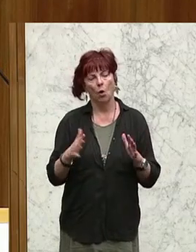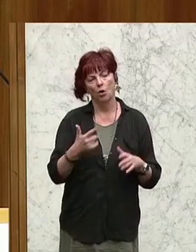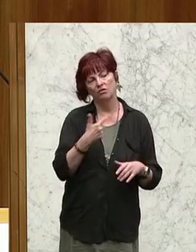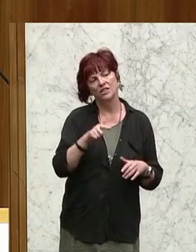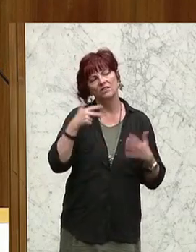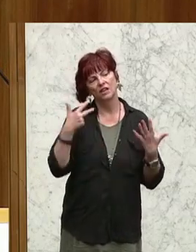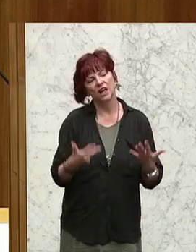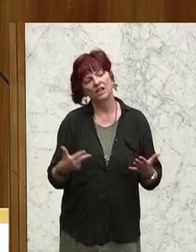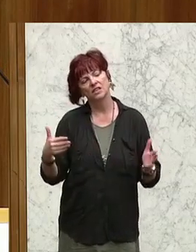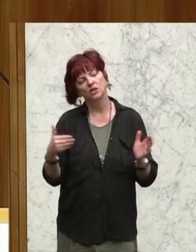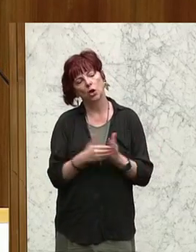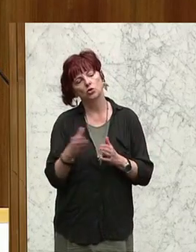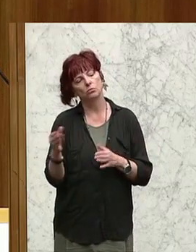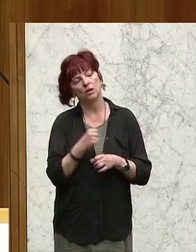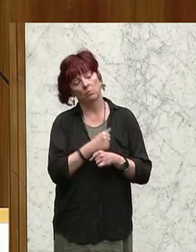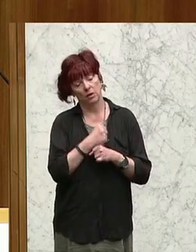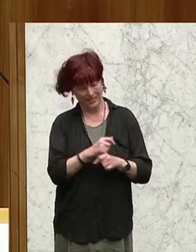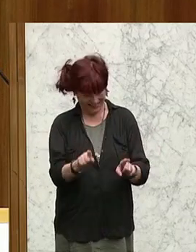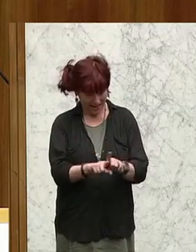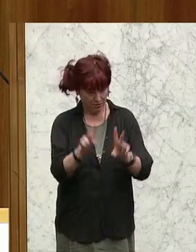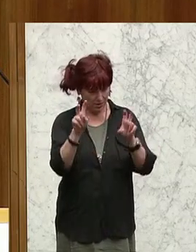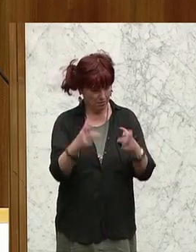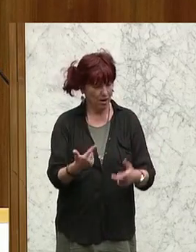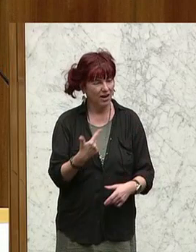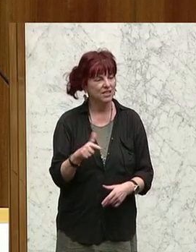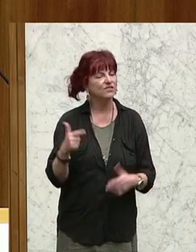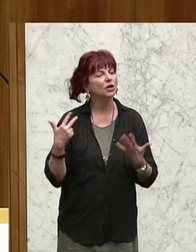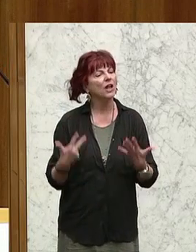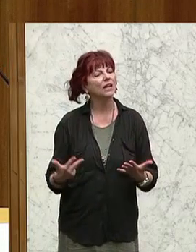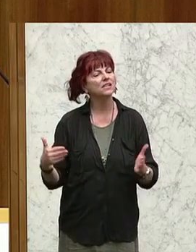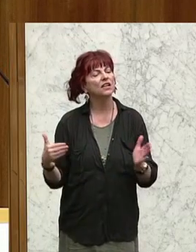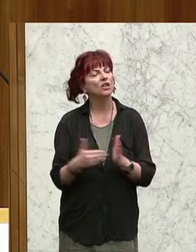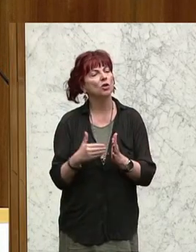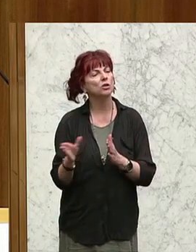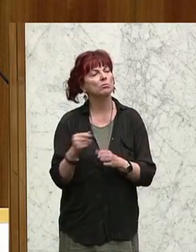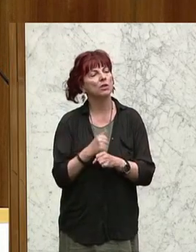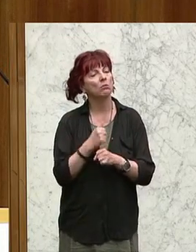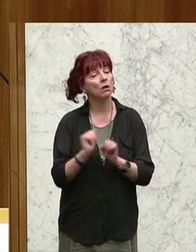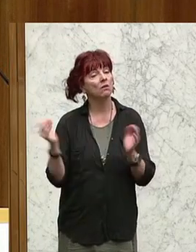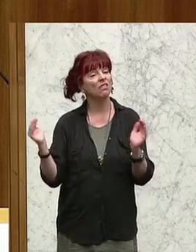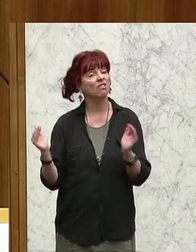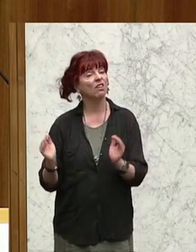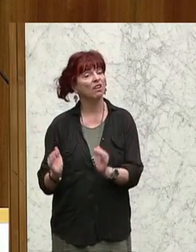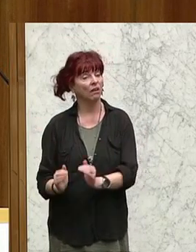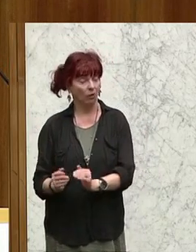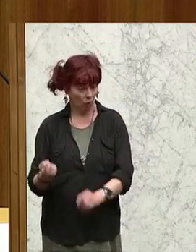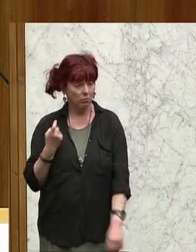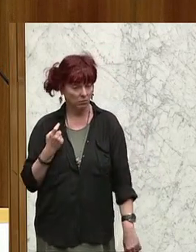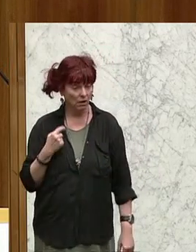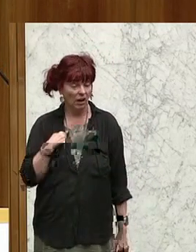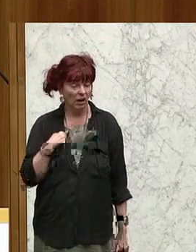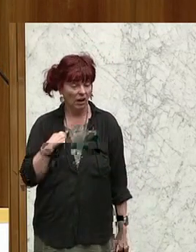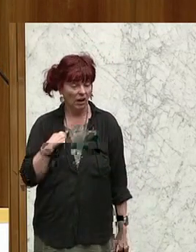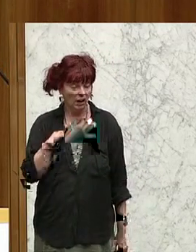Mitarbeiter. Und das ist eben das selbe Thema. Diese 280.000 Mitarbeiter werden weniger werden. Diese Prophezeiung